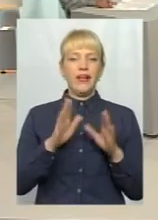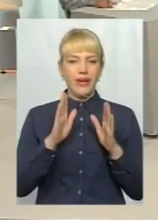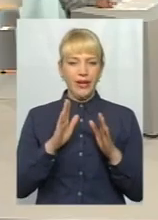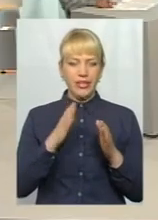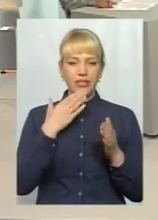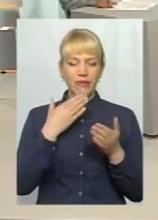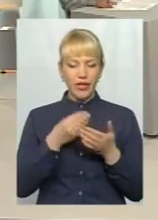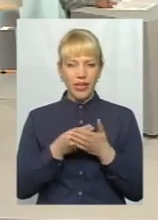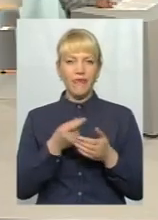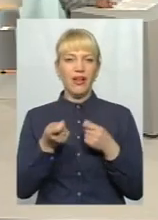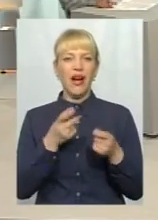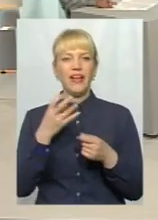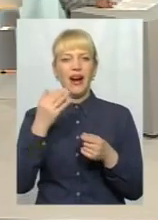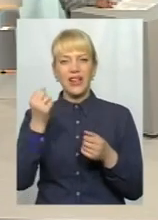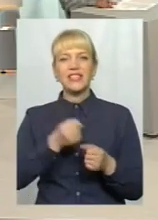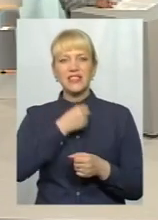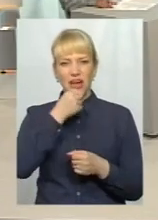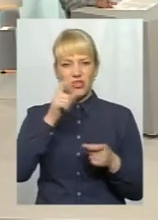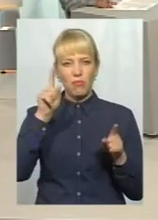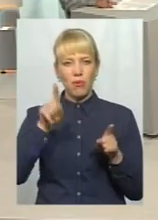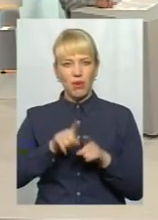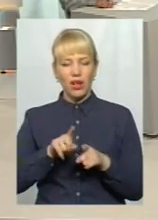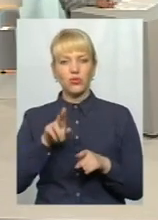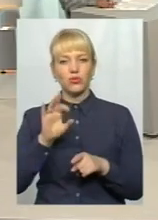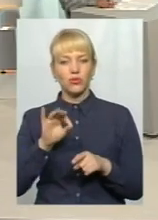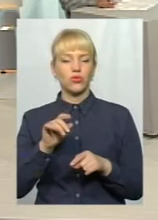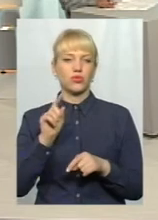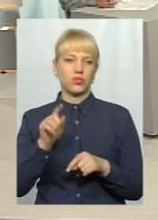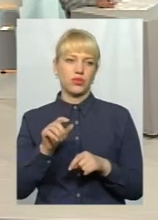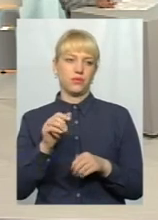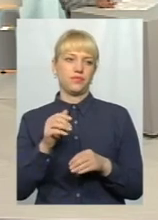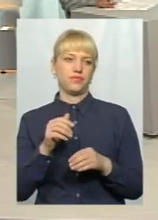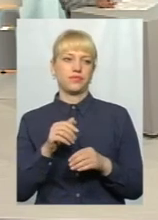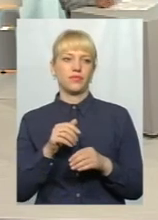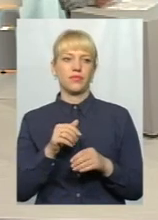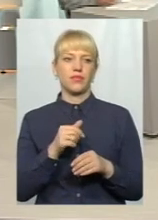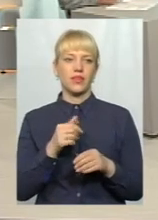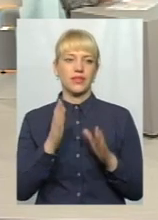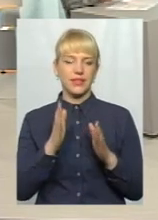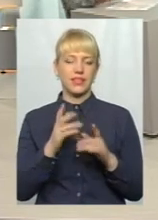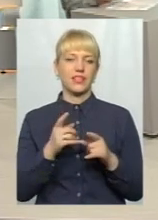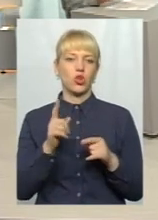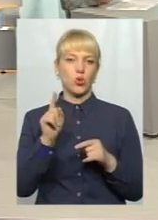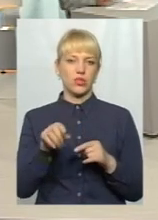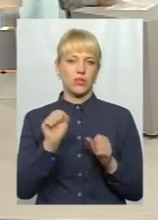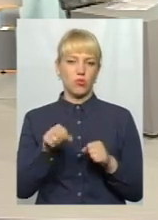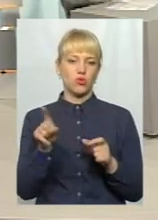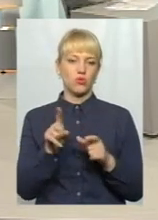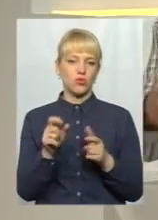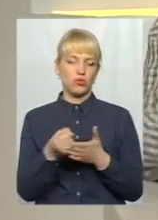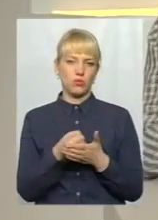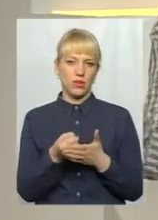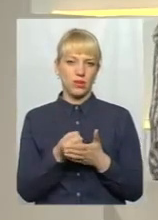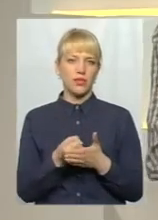старшому брату, то тоді напевно, що тільки таким чином ми зможемо чогось добитись. якщо не говорити про